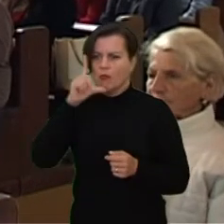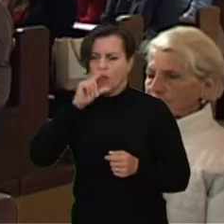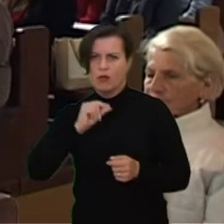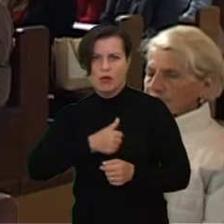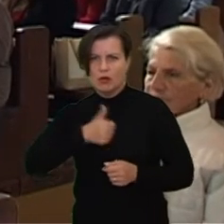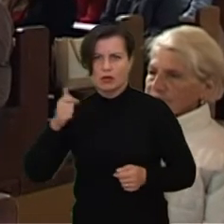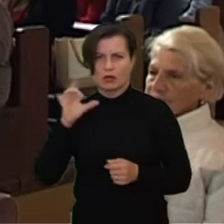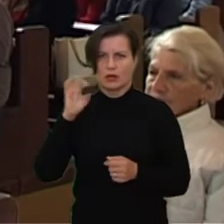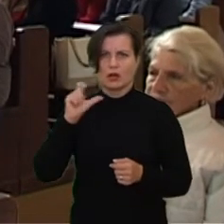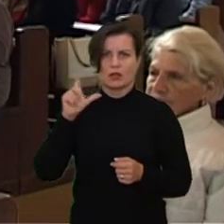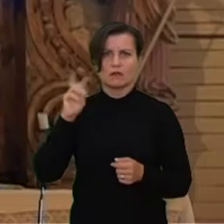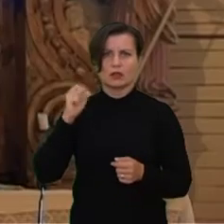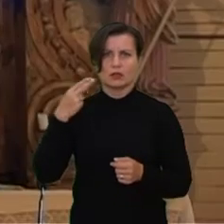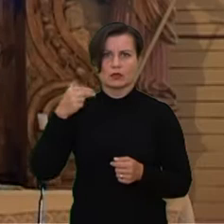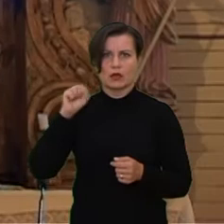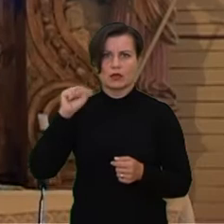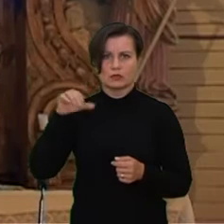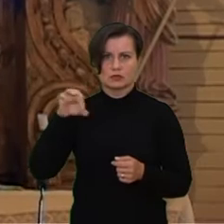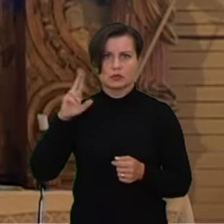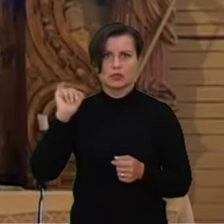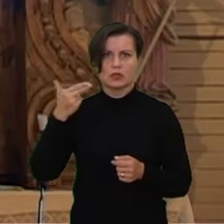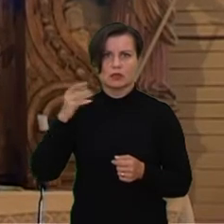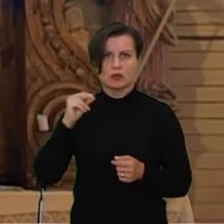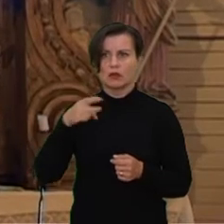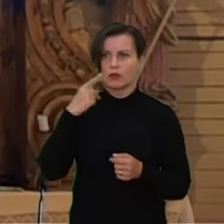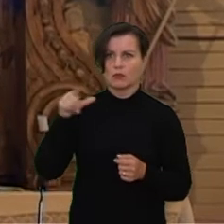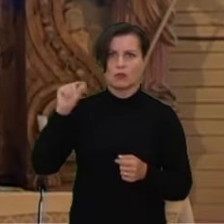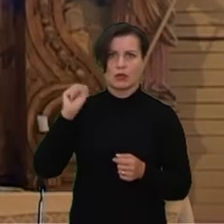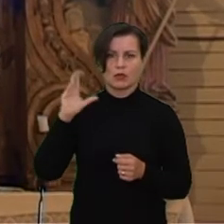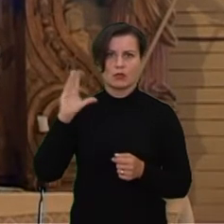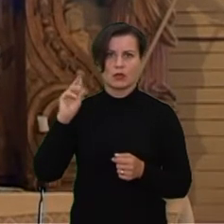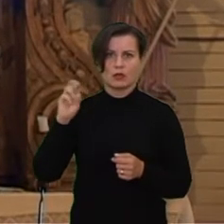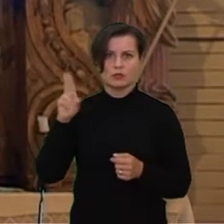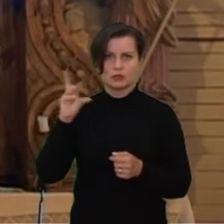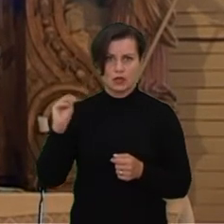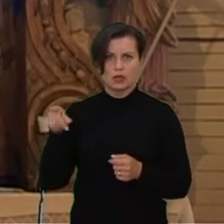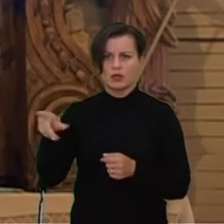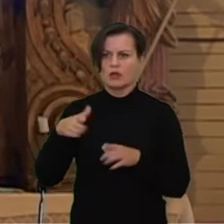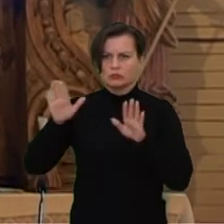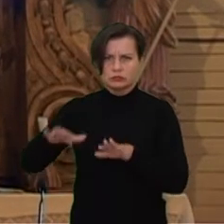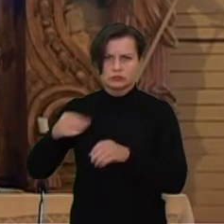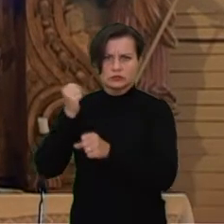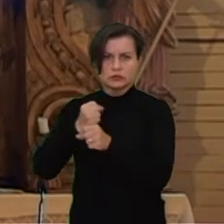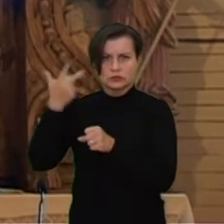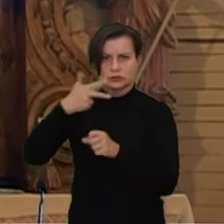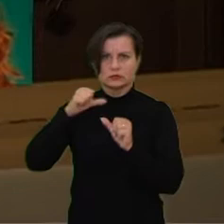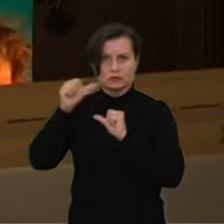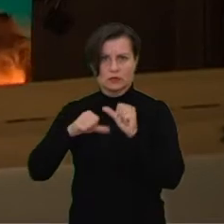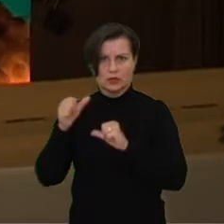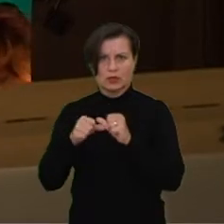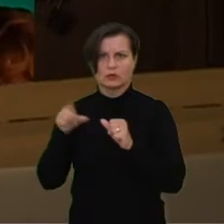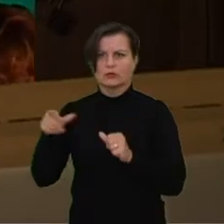pažinojusį Regina Galvanauskė neprisiminė, jog paberžėje daugiau nei 30 metų tarnavęs vienuolis gyvenimiškai